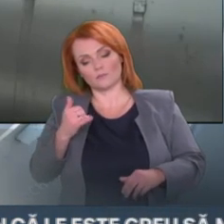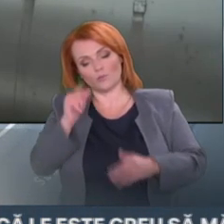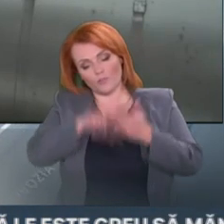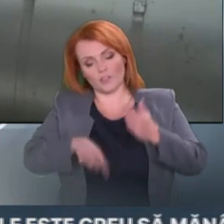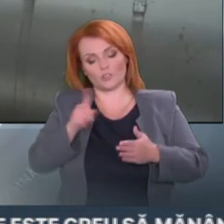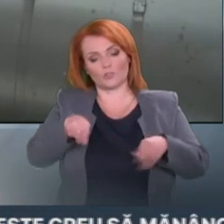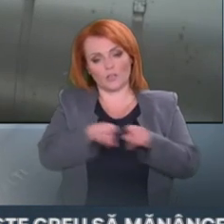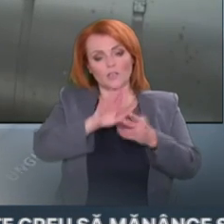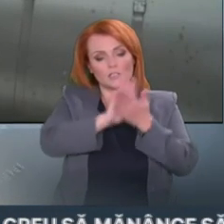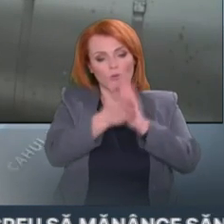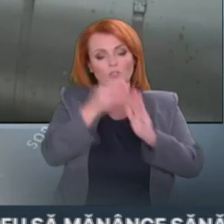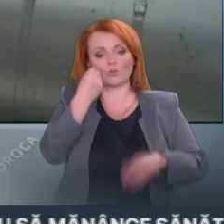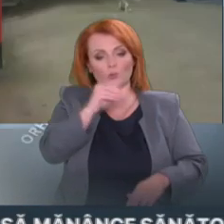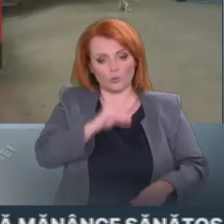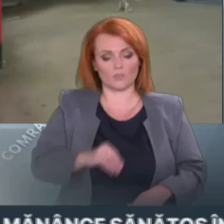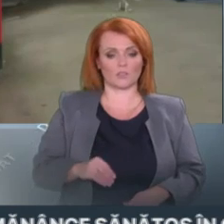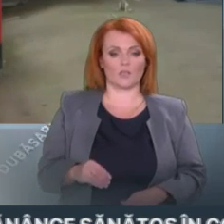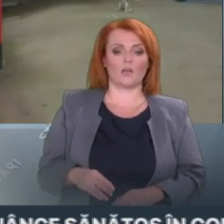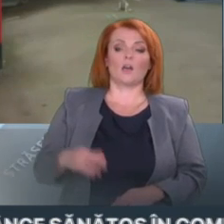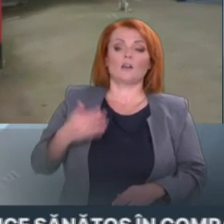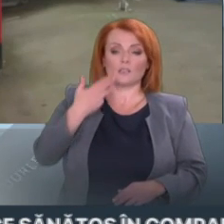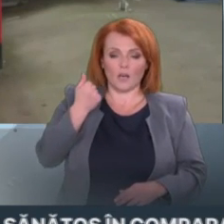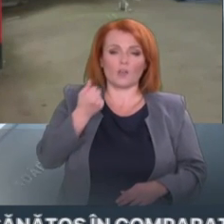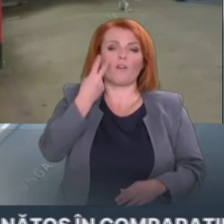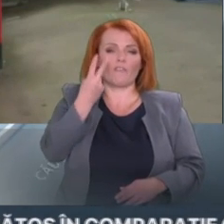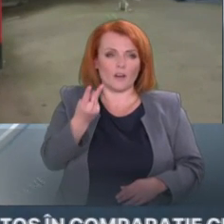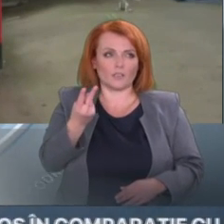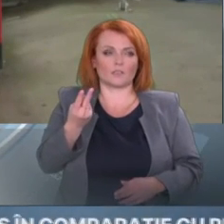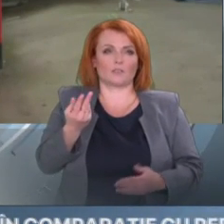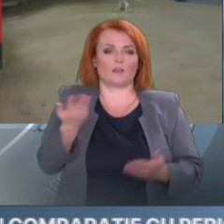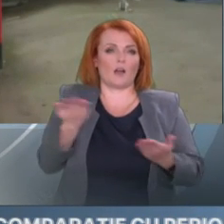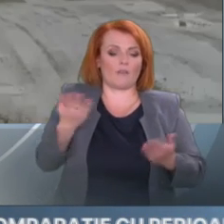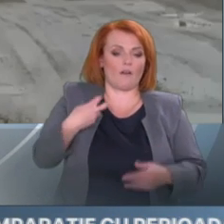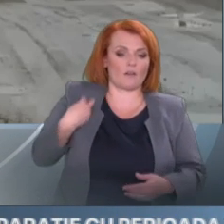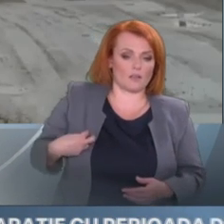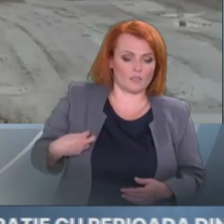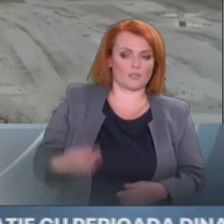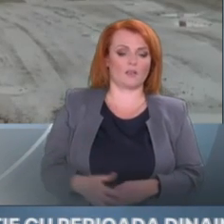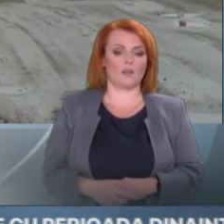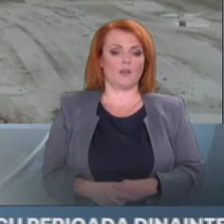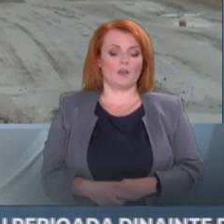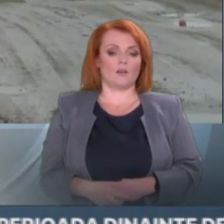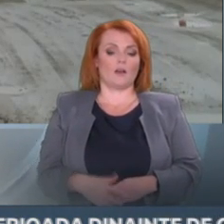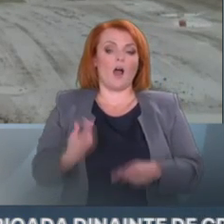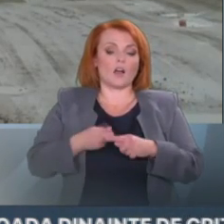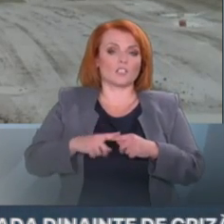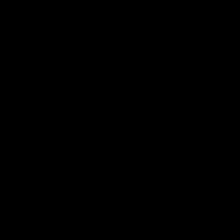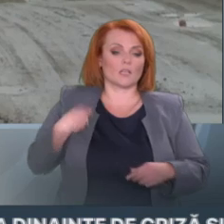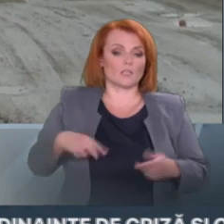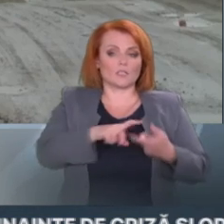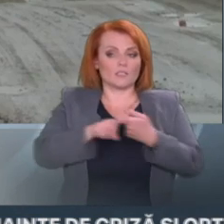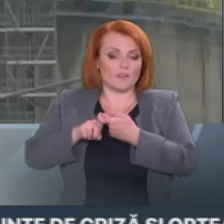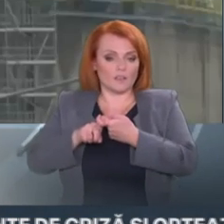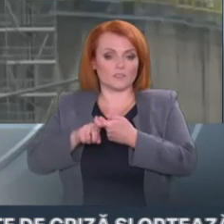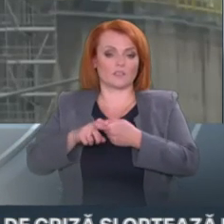sicuritatea energetică. În același timp, eu văd anumite riscuri indirecte care restă în această decizie și aceste riscuri țin de reacția